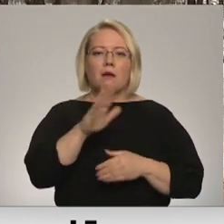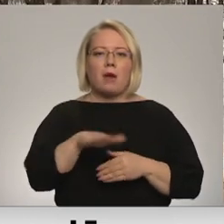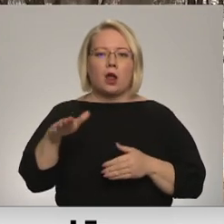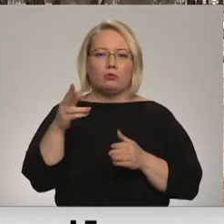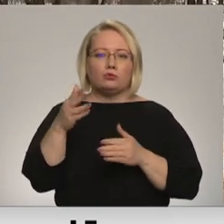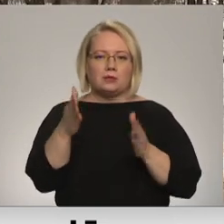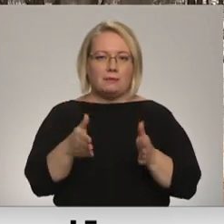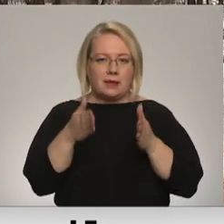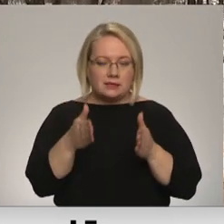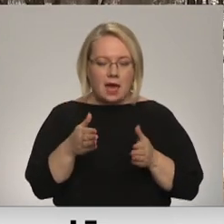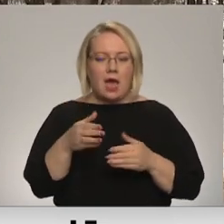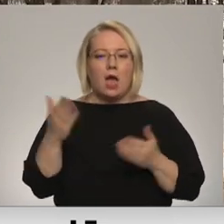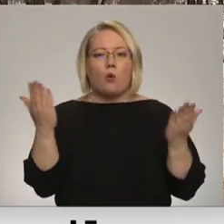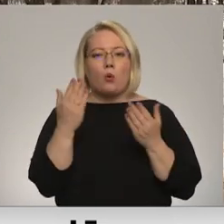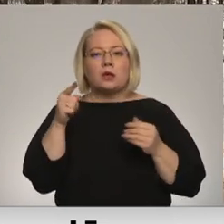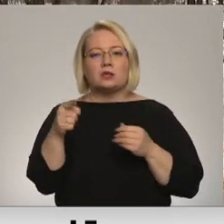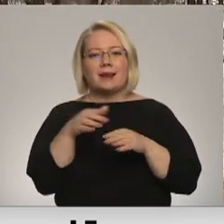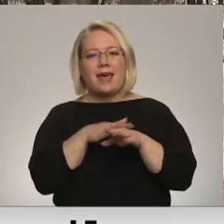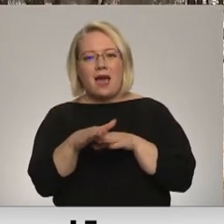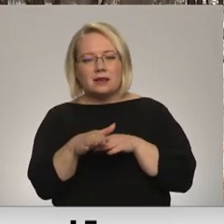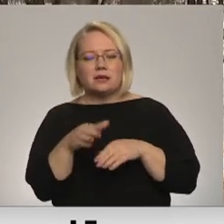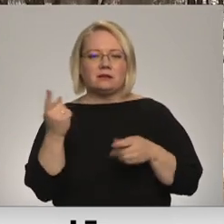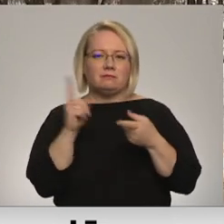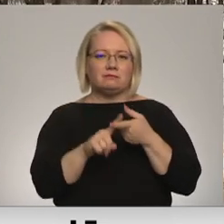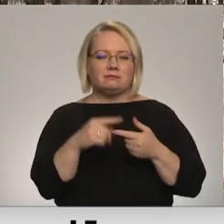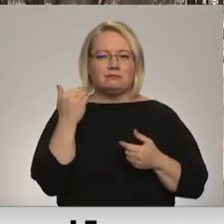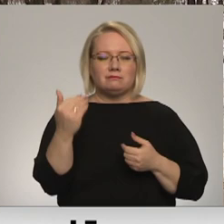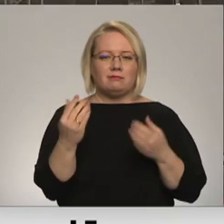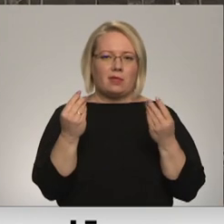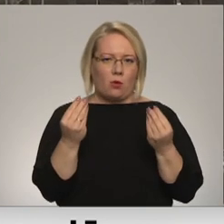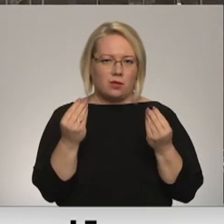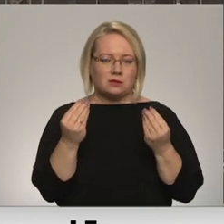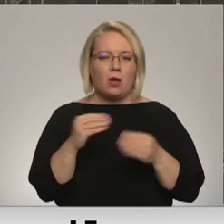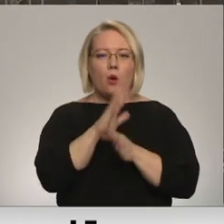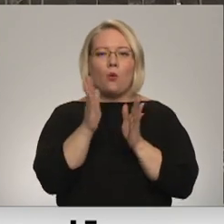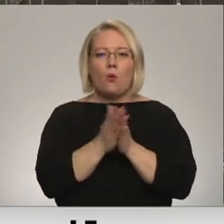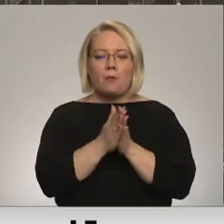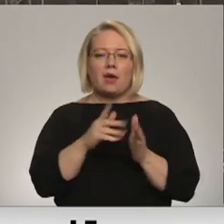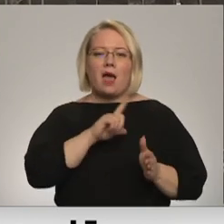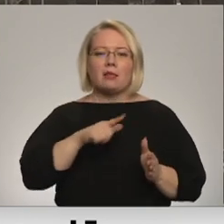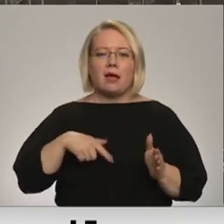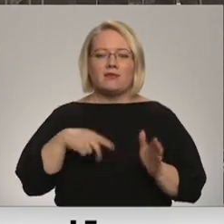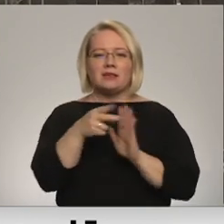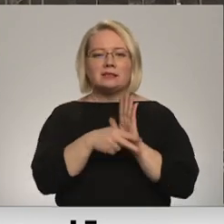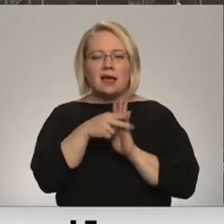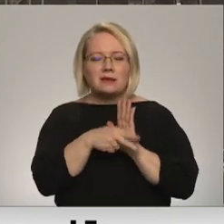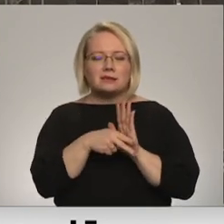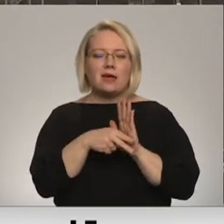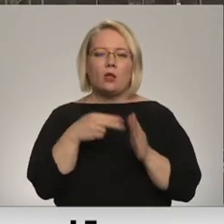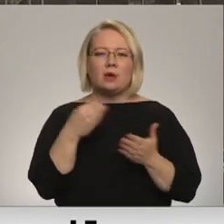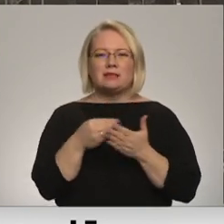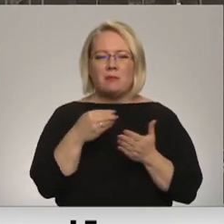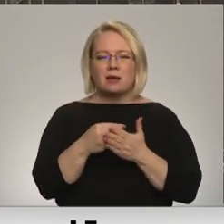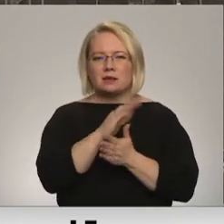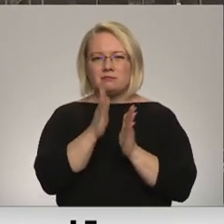Kas no visām šīm iecerēm tiks realizēts, tas atkarīgs no pieejamā finansējuma. Kopējās Latvijas dzelzceļa iecerēto pasākuma izmaksas ir